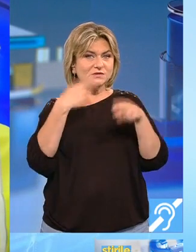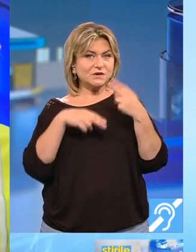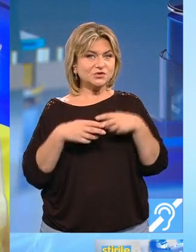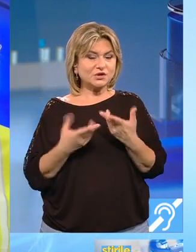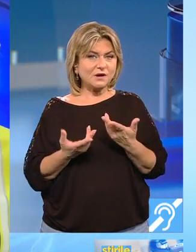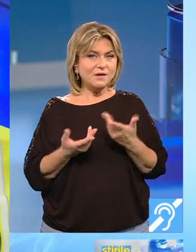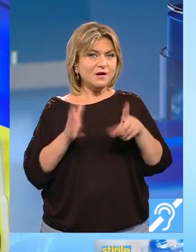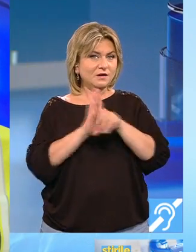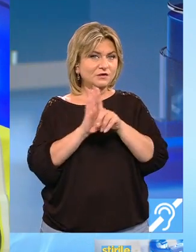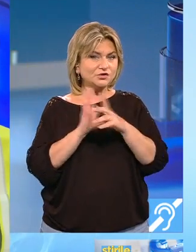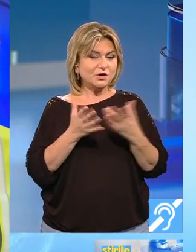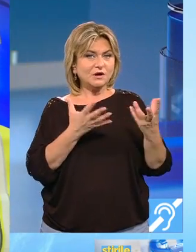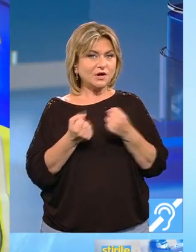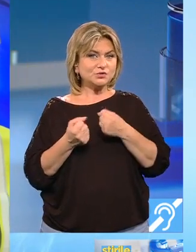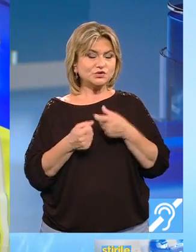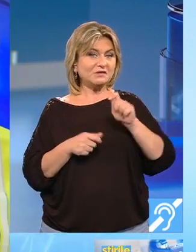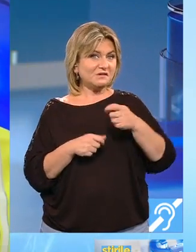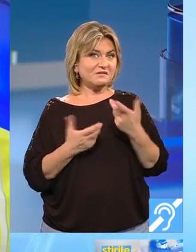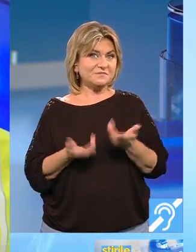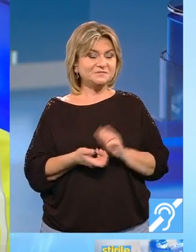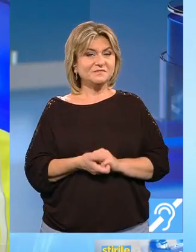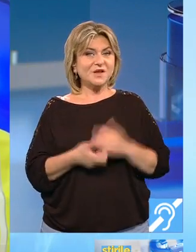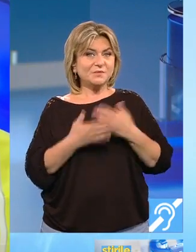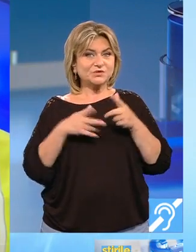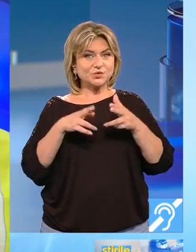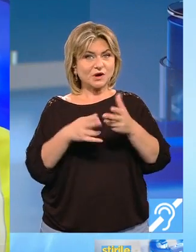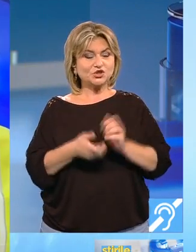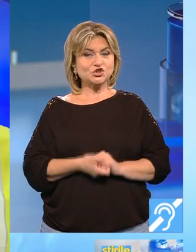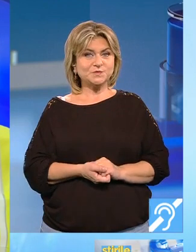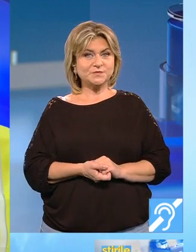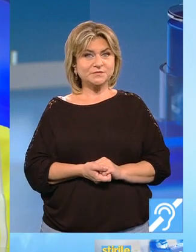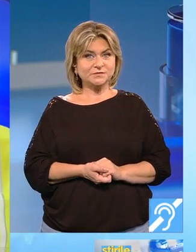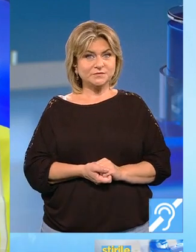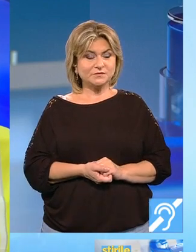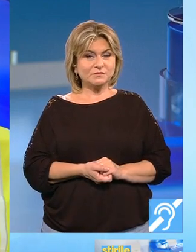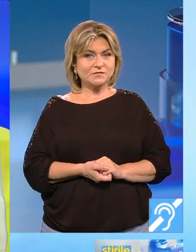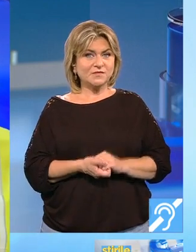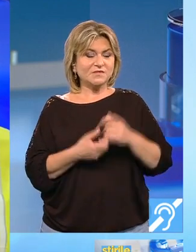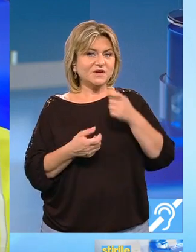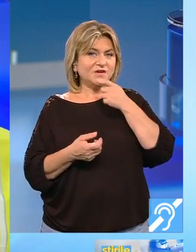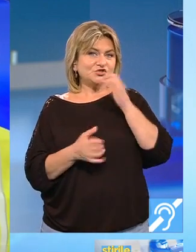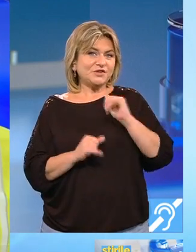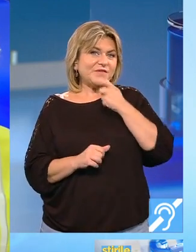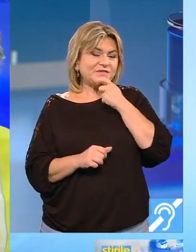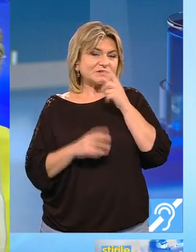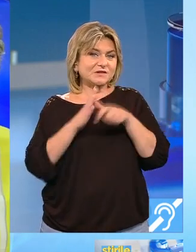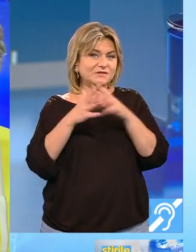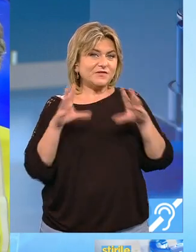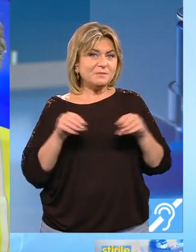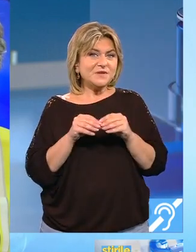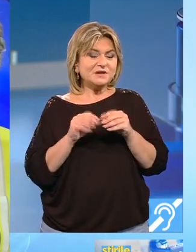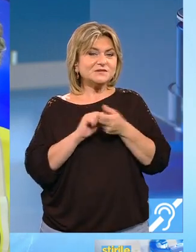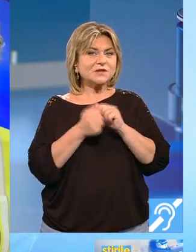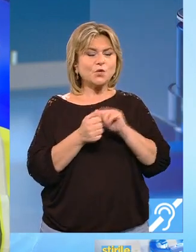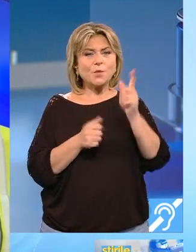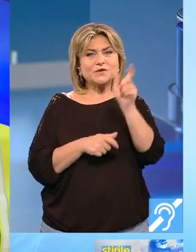legii le aduce o cheie. Pentru raci, un vârstnic din familie sau o persoană pe care